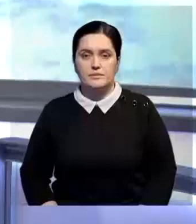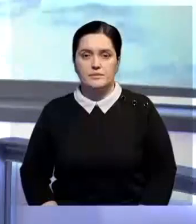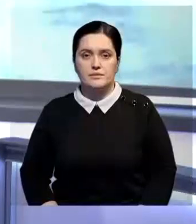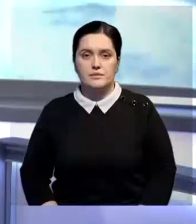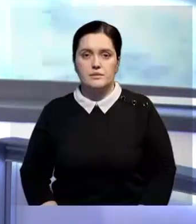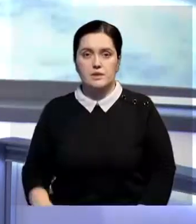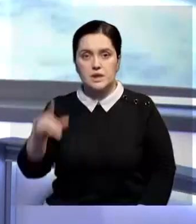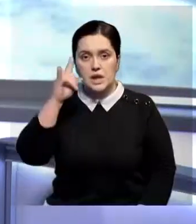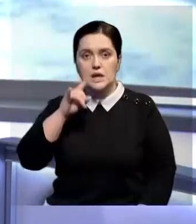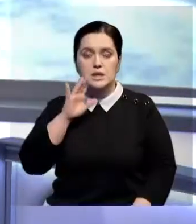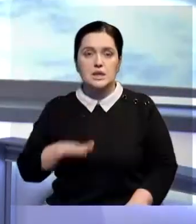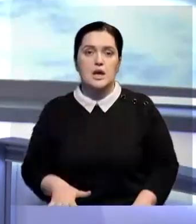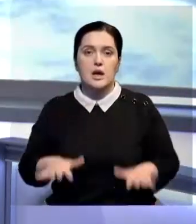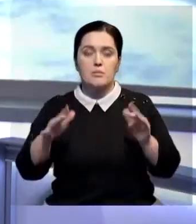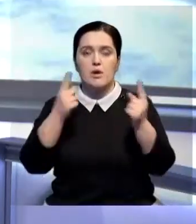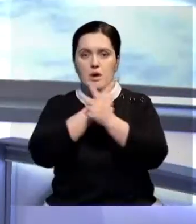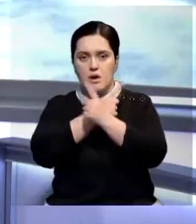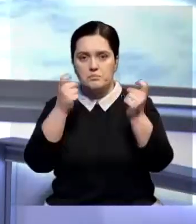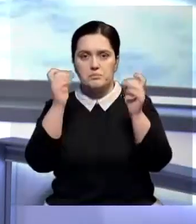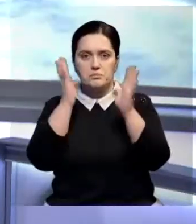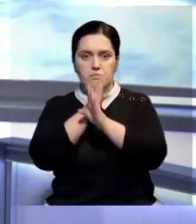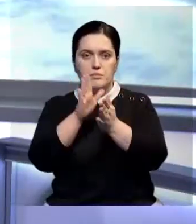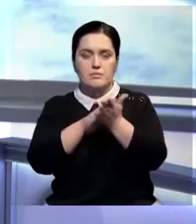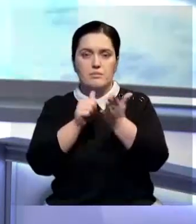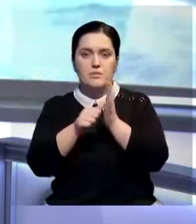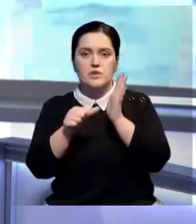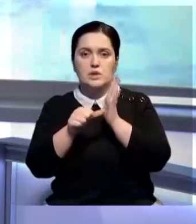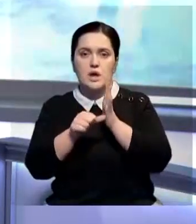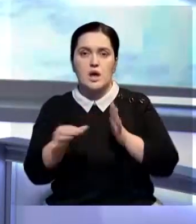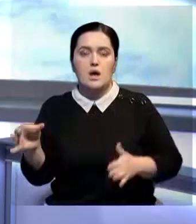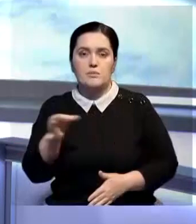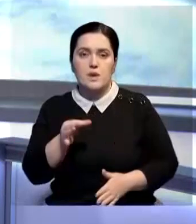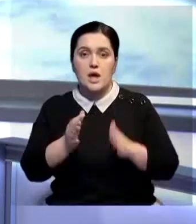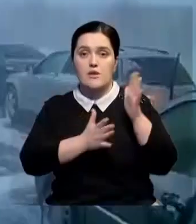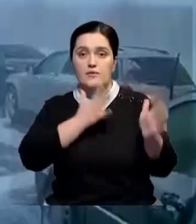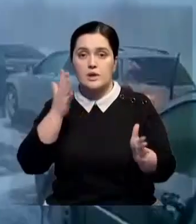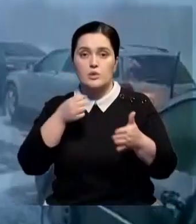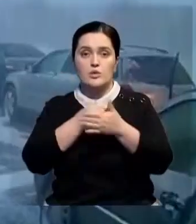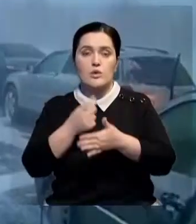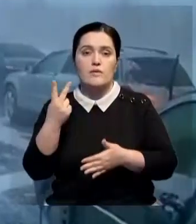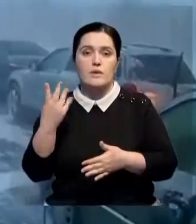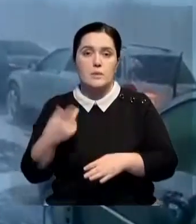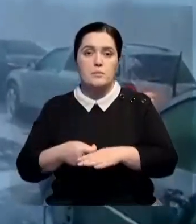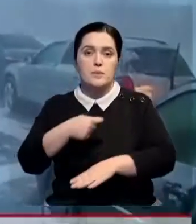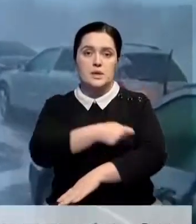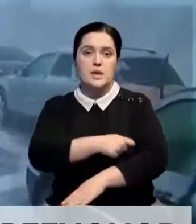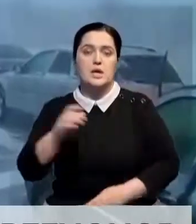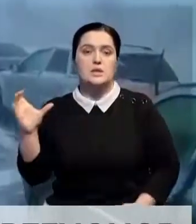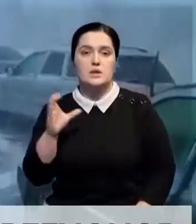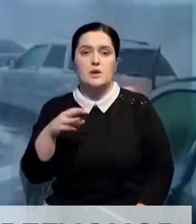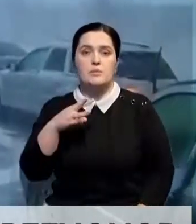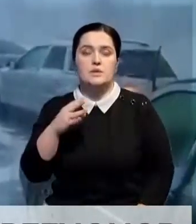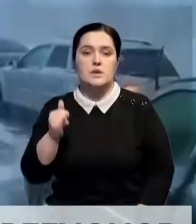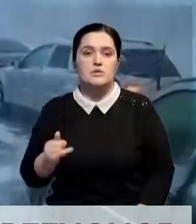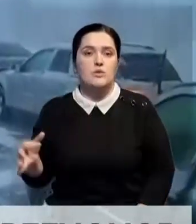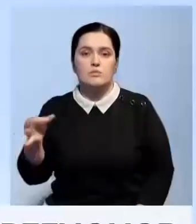Каз Гидромет объявил на выходные штормовое предупреждение. В шести областях Казахстана ветер с порывами до 25 метров в секунду ожидается